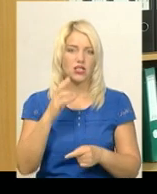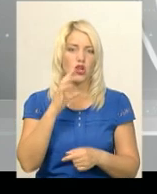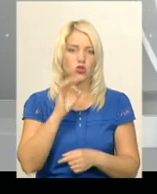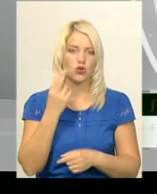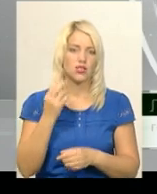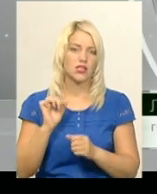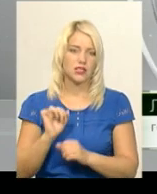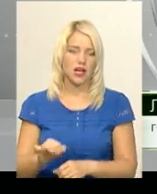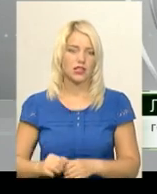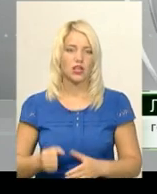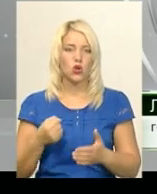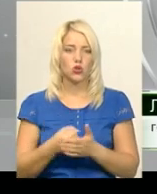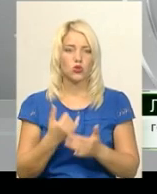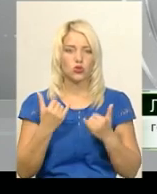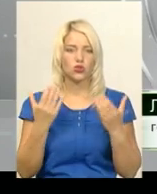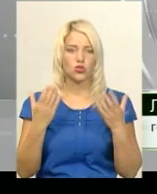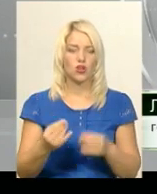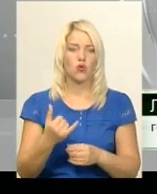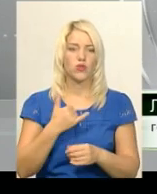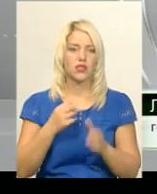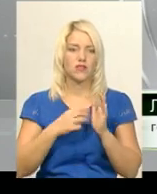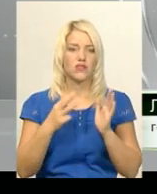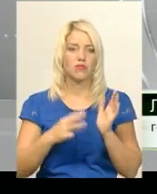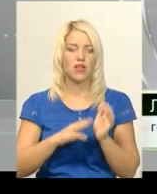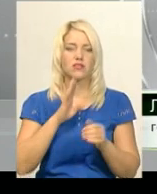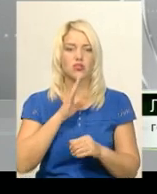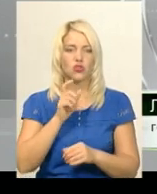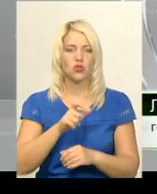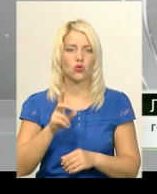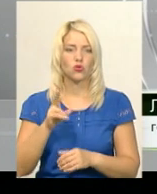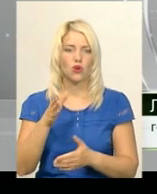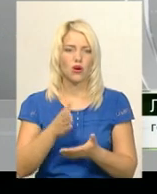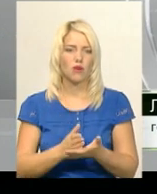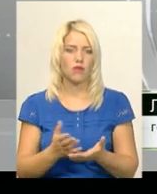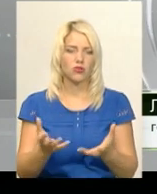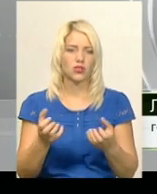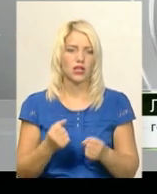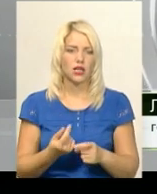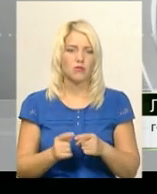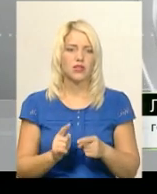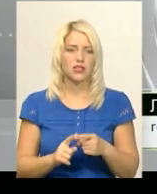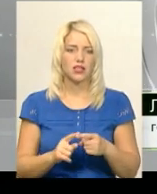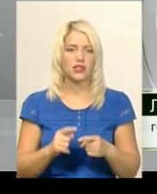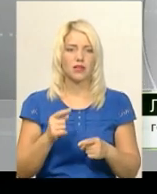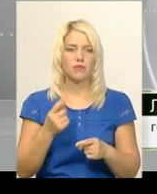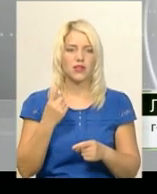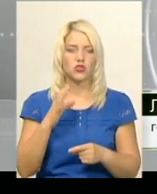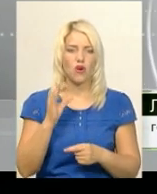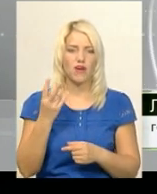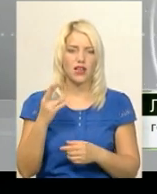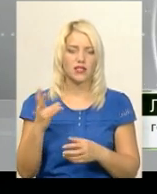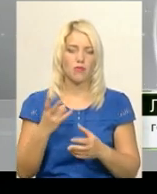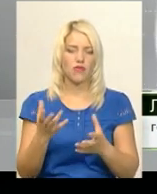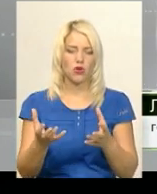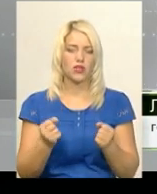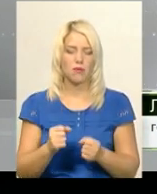населення. До сьогоднішнього дня в нас 18 жінок, які мають отримати, які виписані з 1 вересня, які мають отримати